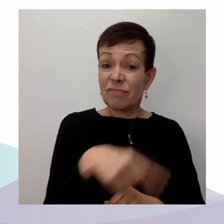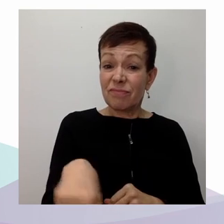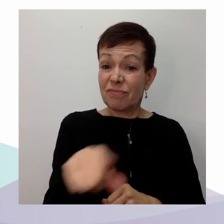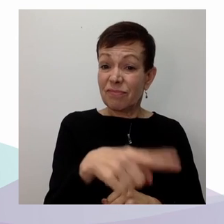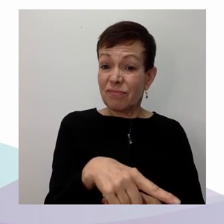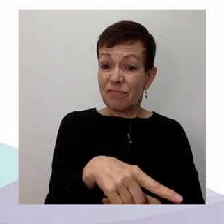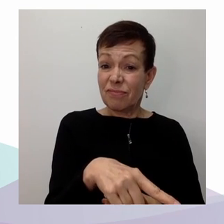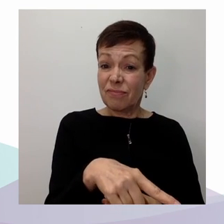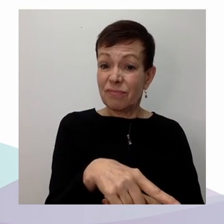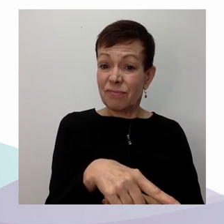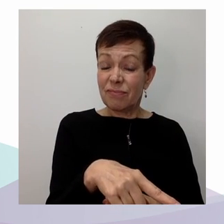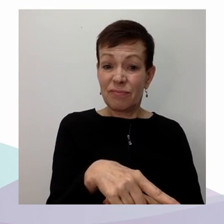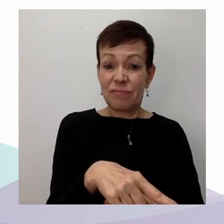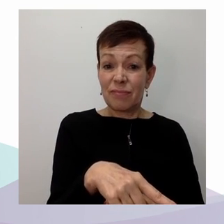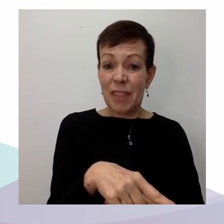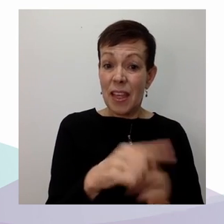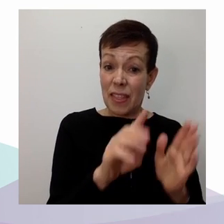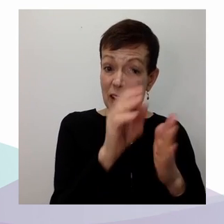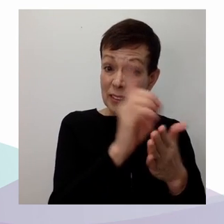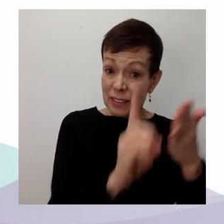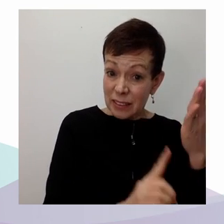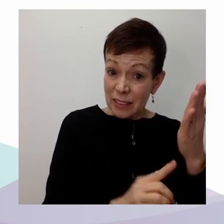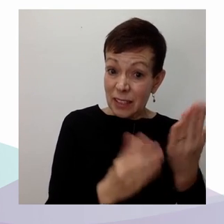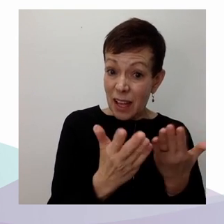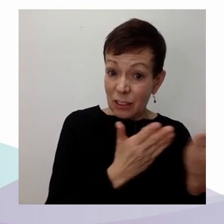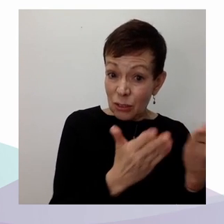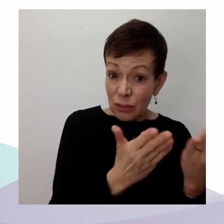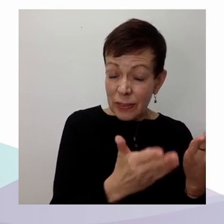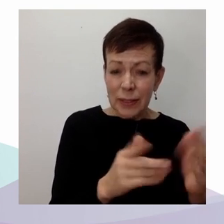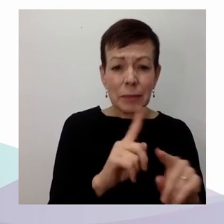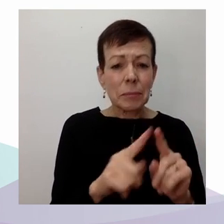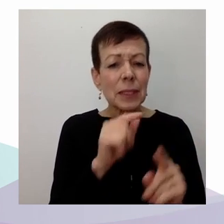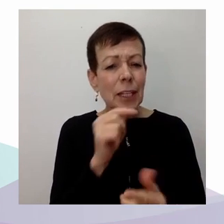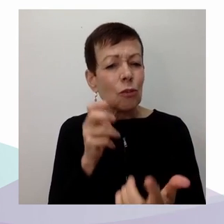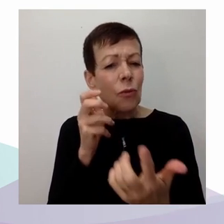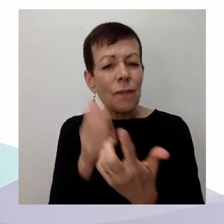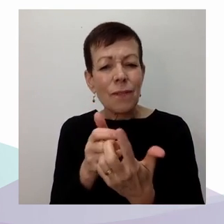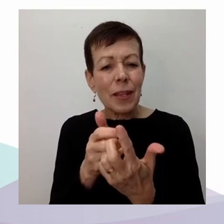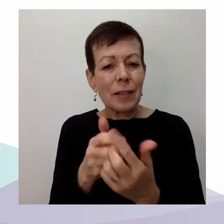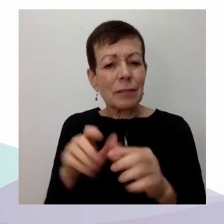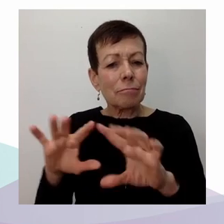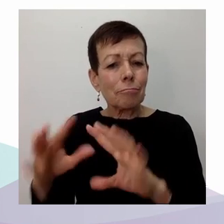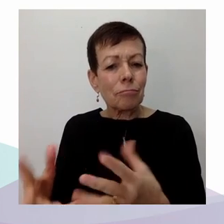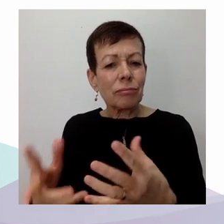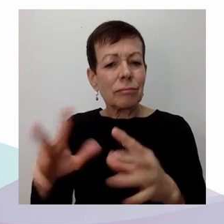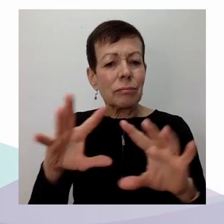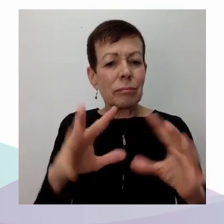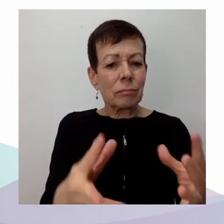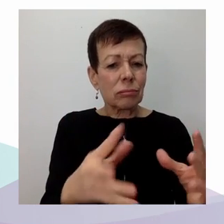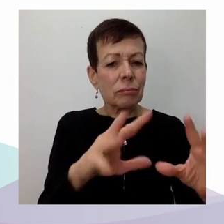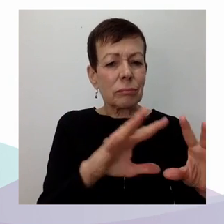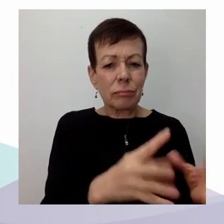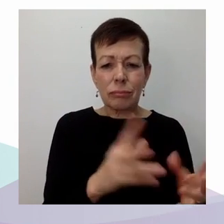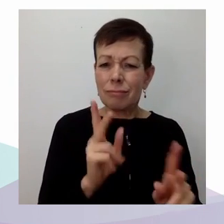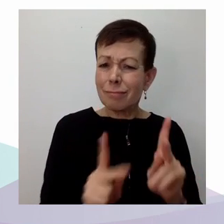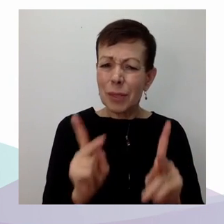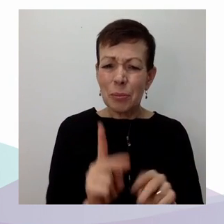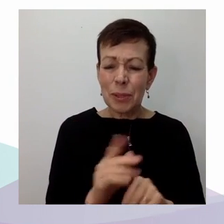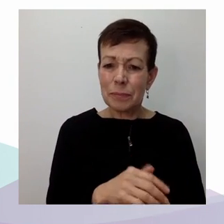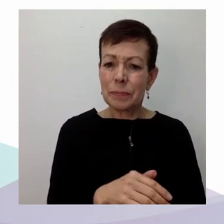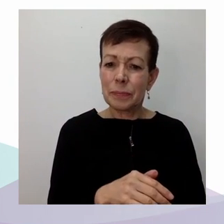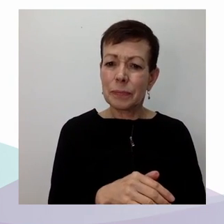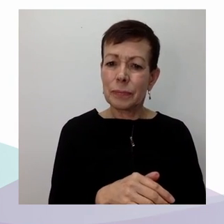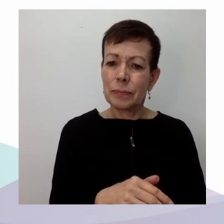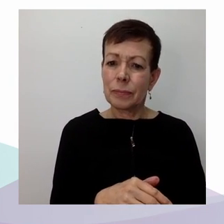importantes, primordiales, pour permettre aux organismes communautaires d'assumer